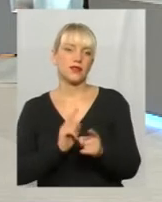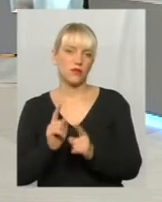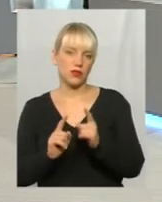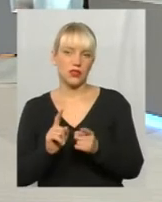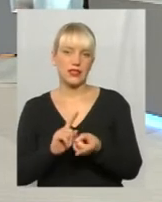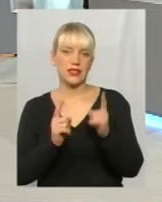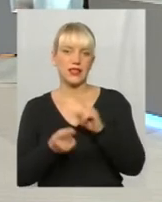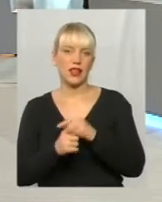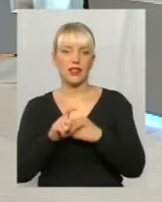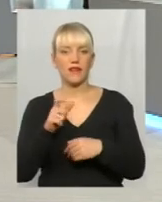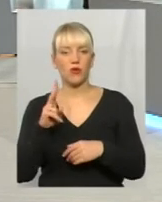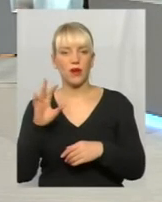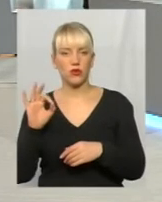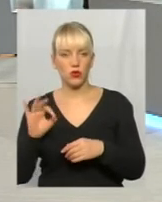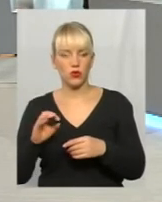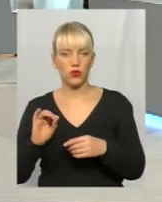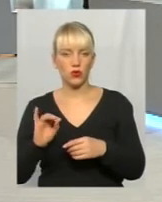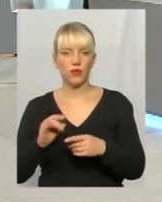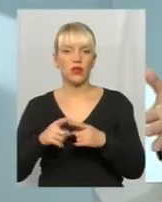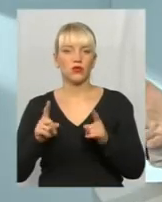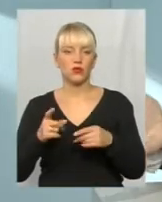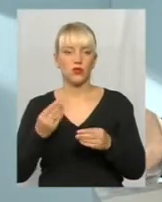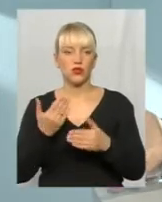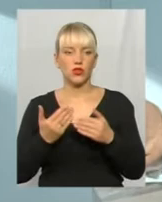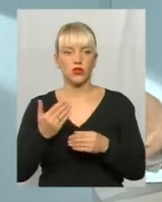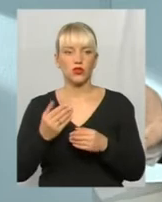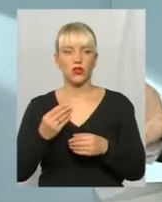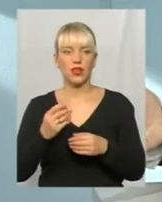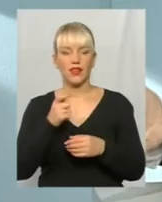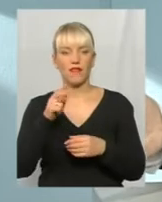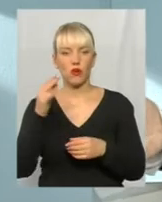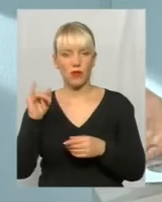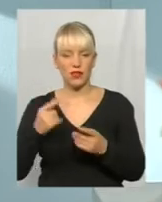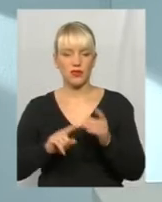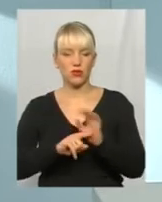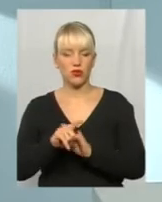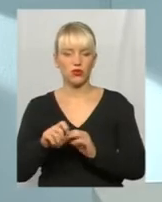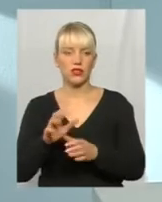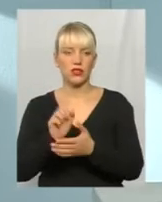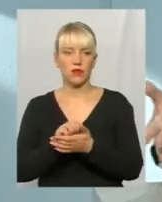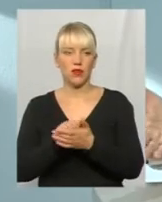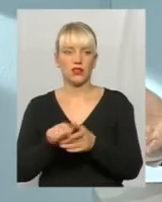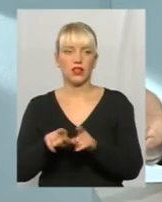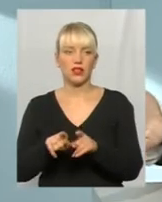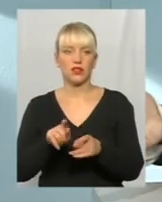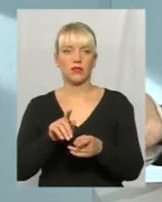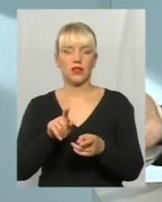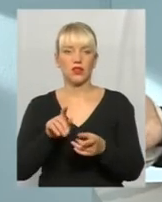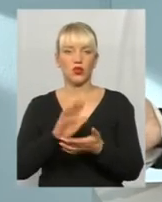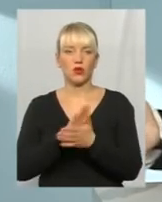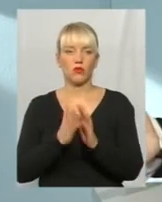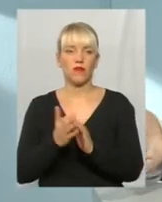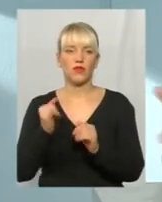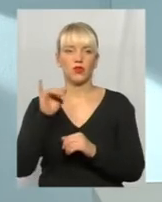європейською, тому що, якщо європейські підприємці почнуть займатися такими домовленостями, то, власне, і в них система